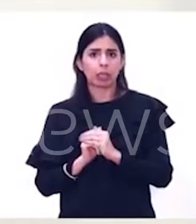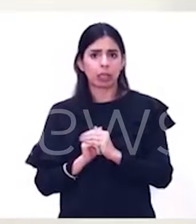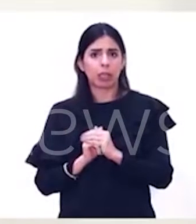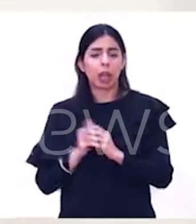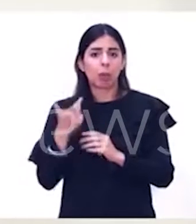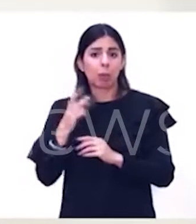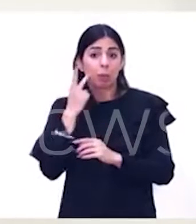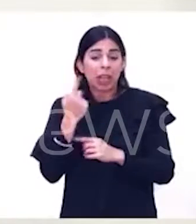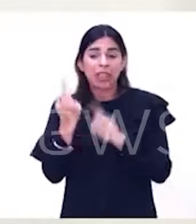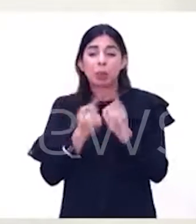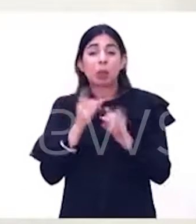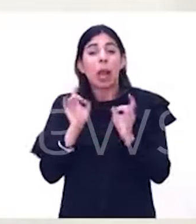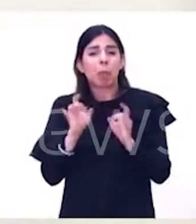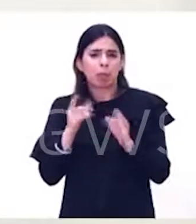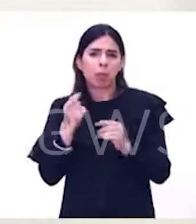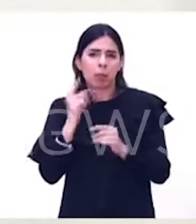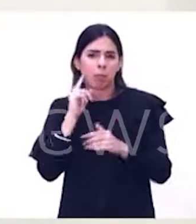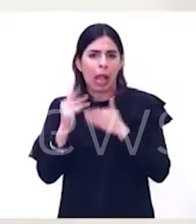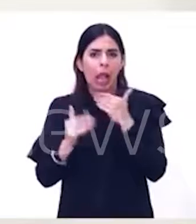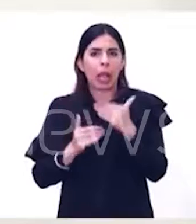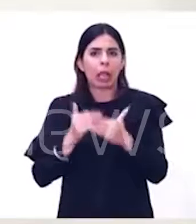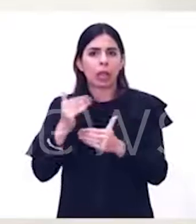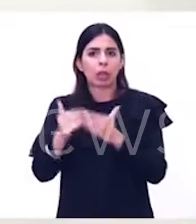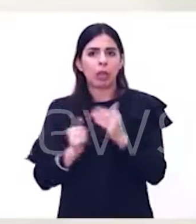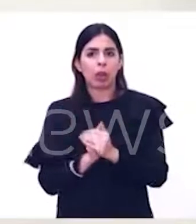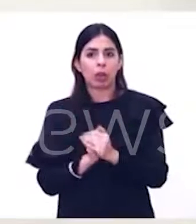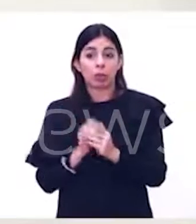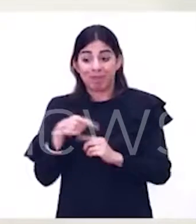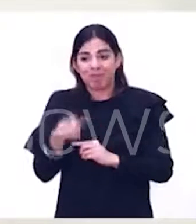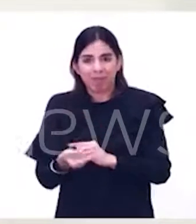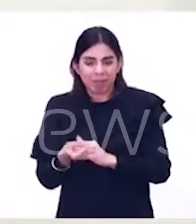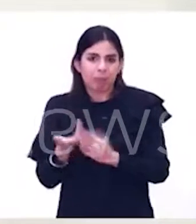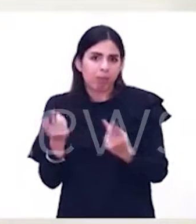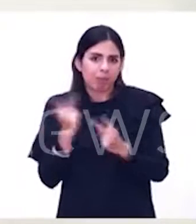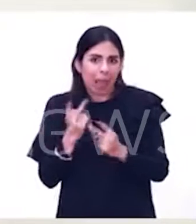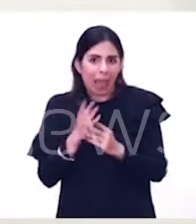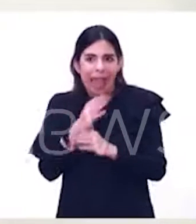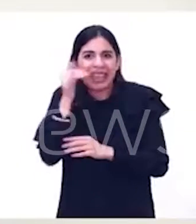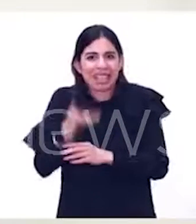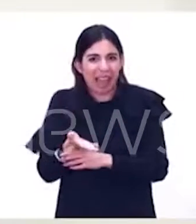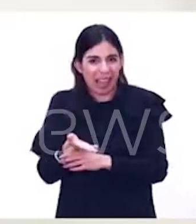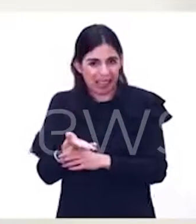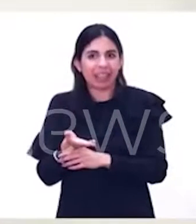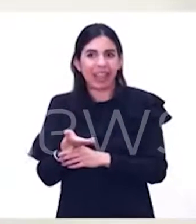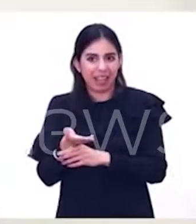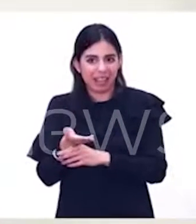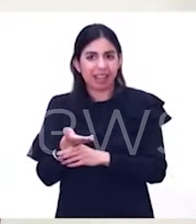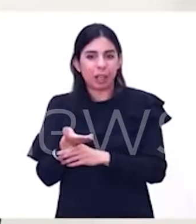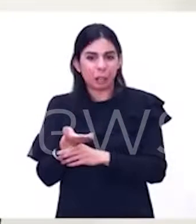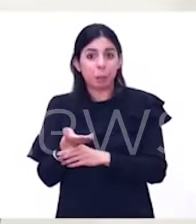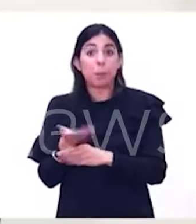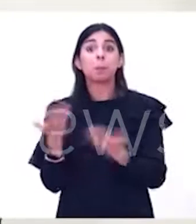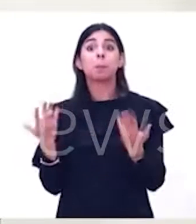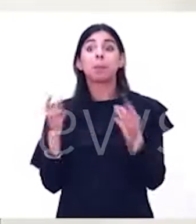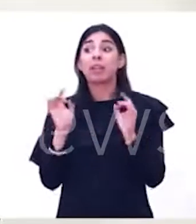epidemiologica sta migliorando. Abbiamo di fronte la stagione estiva, sebbene con virus